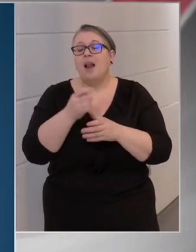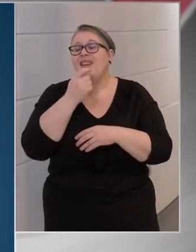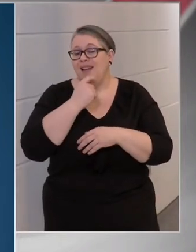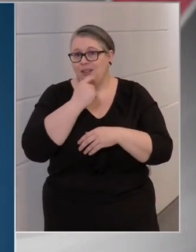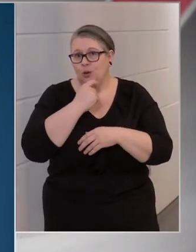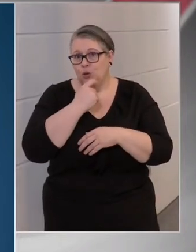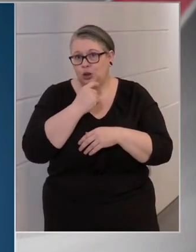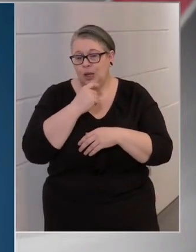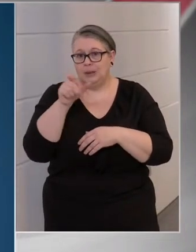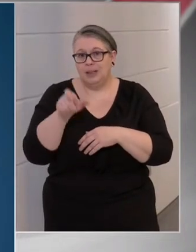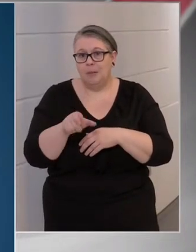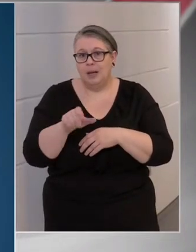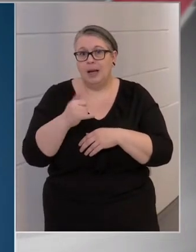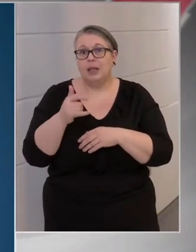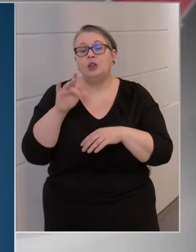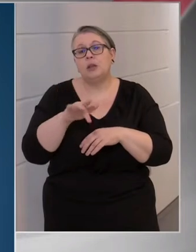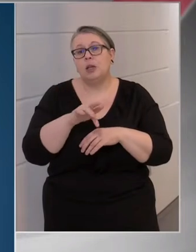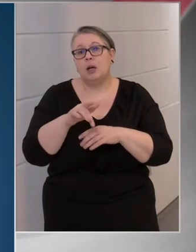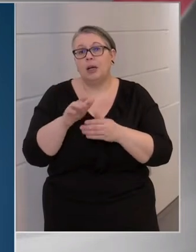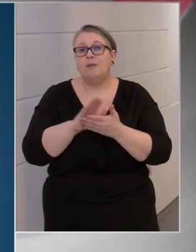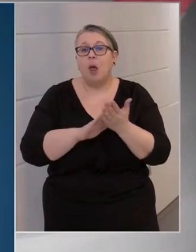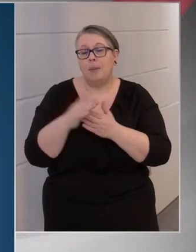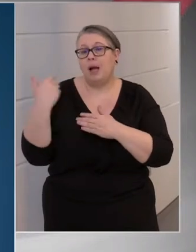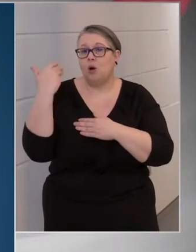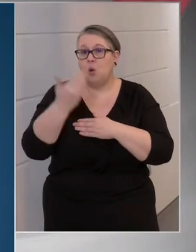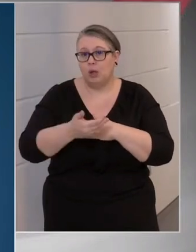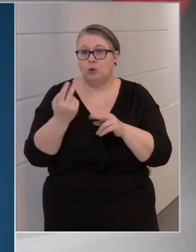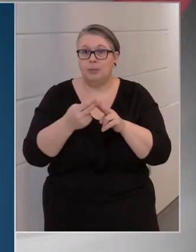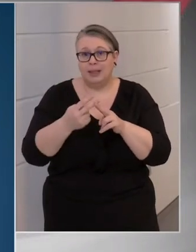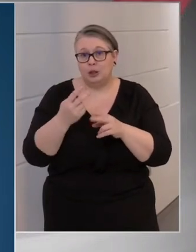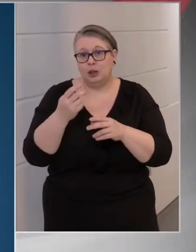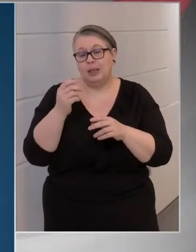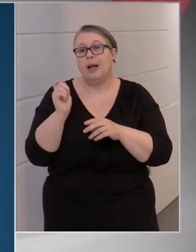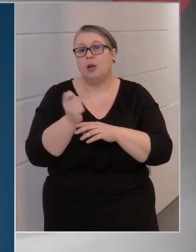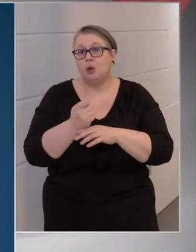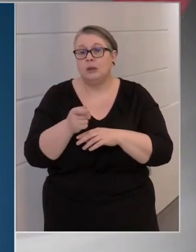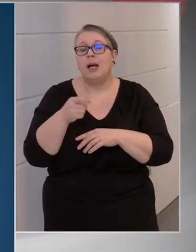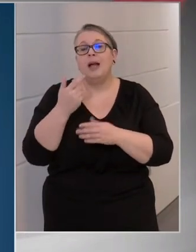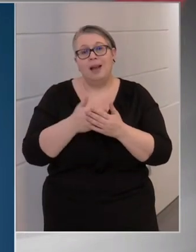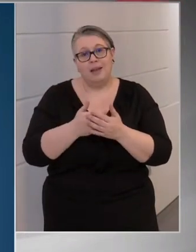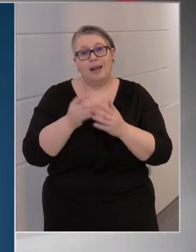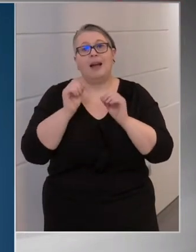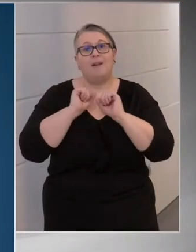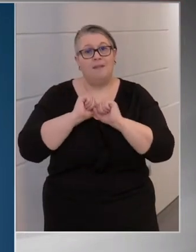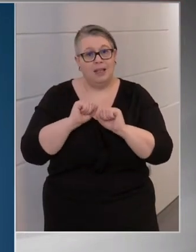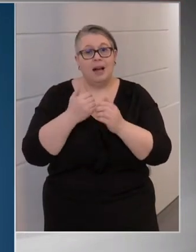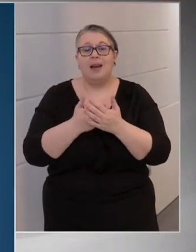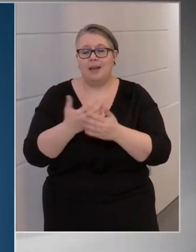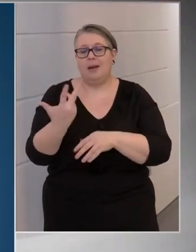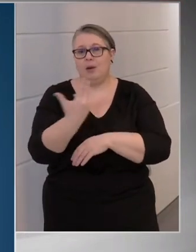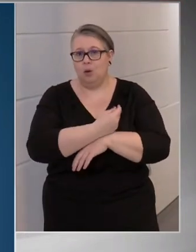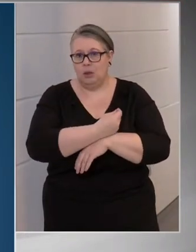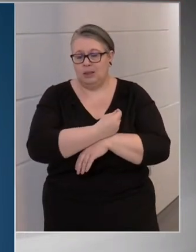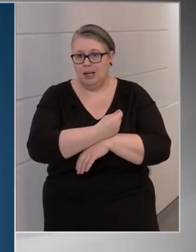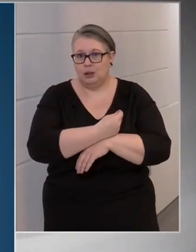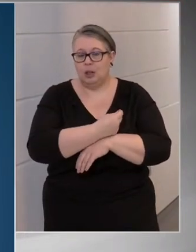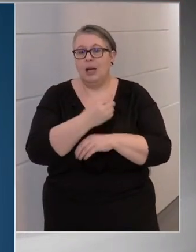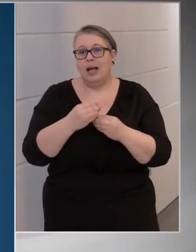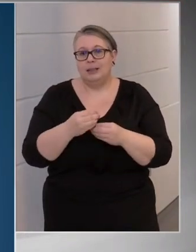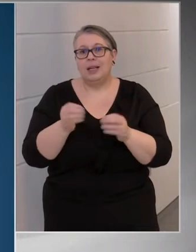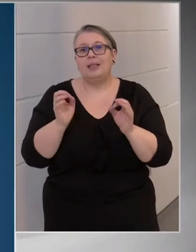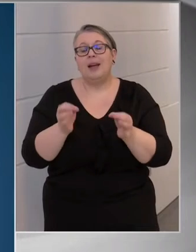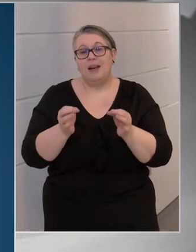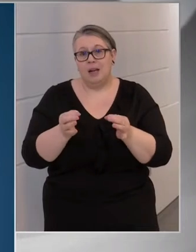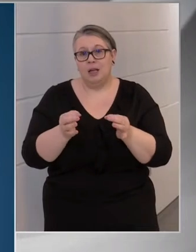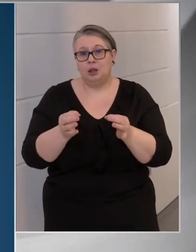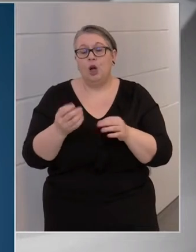legidősebbek, illetve azok, akik valamilyen krónikus betegséggel küzdenek, legyenek védettek, legyenek beoltva. Ezért helyes